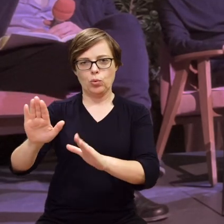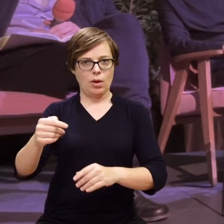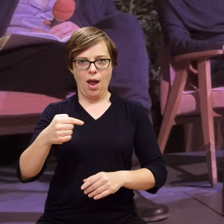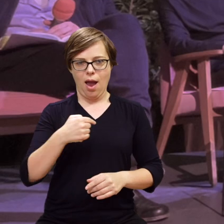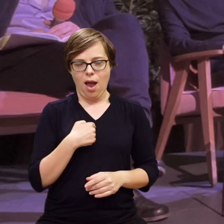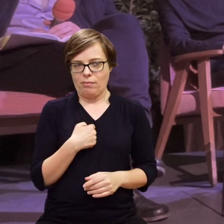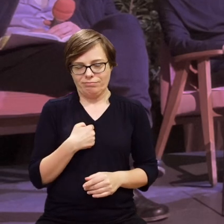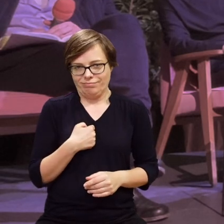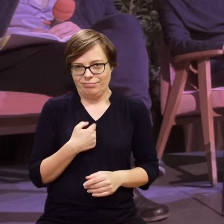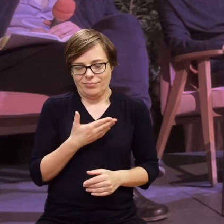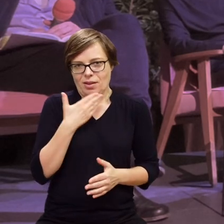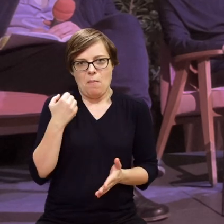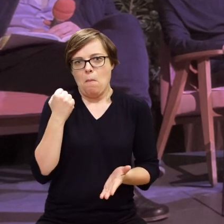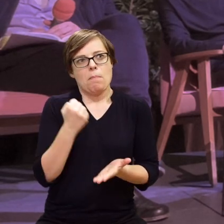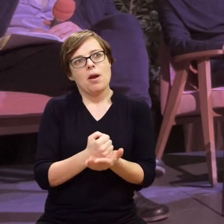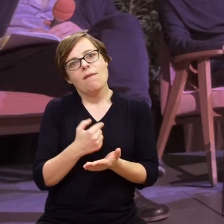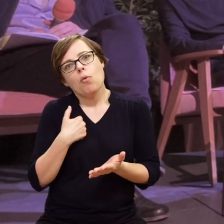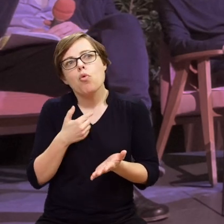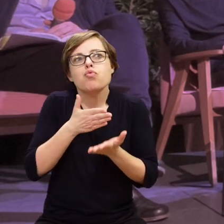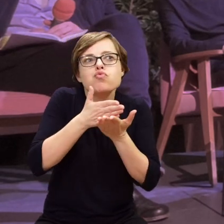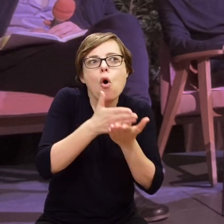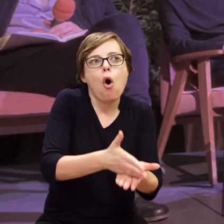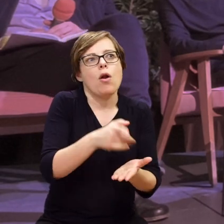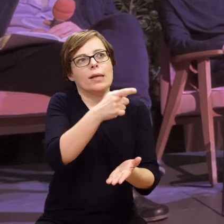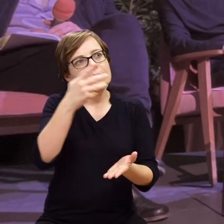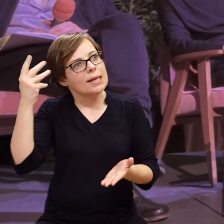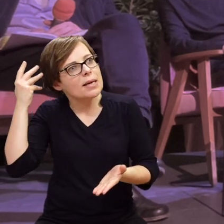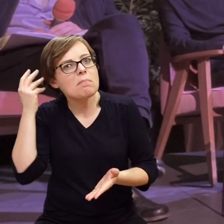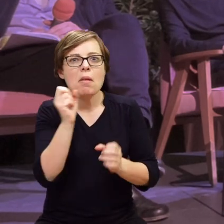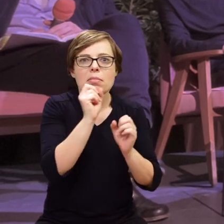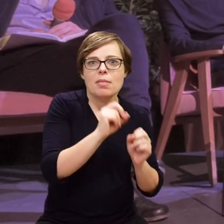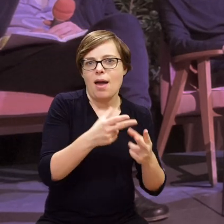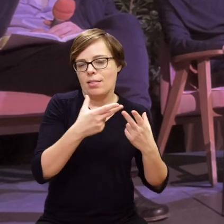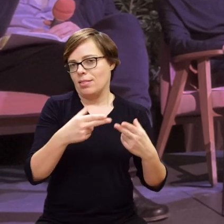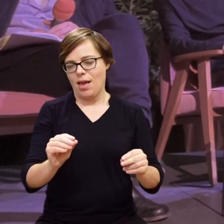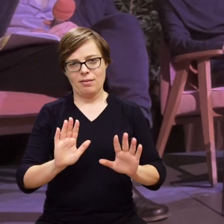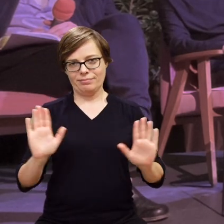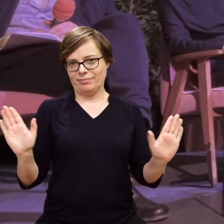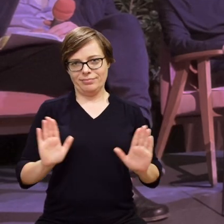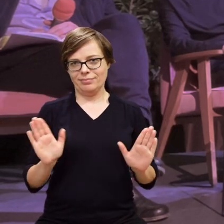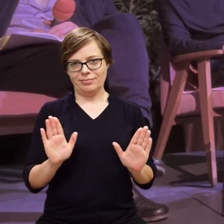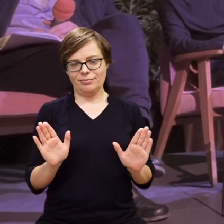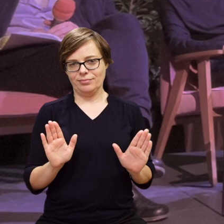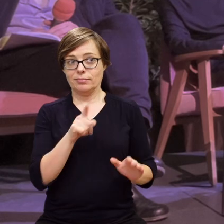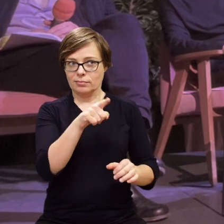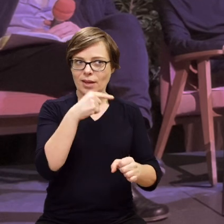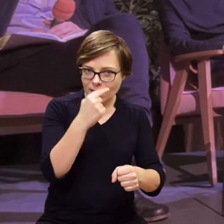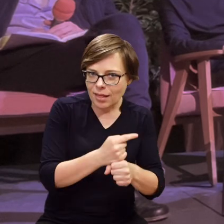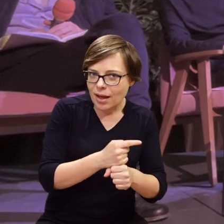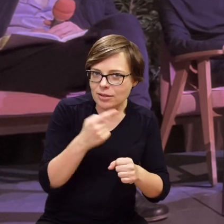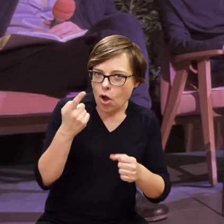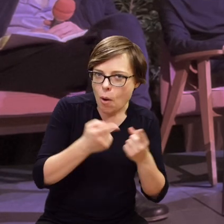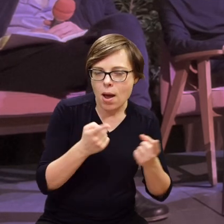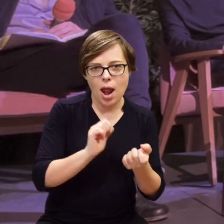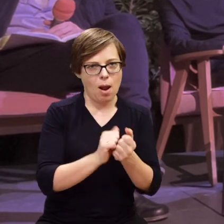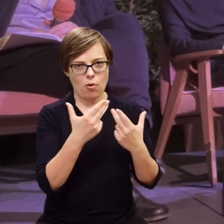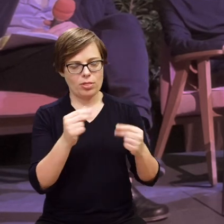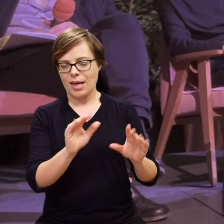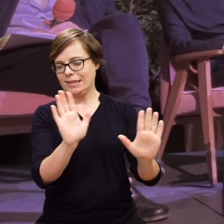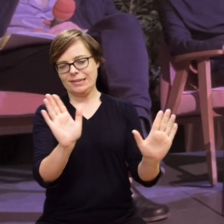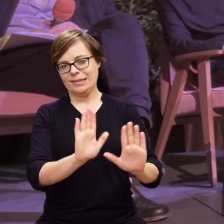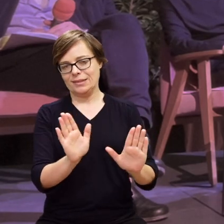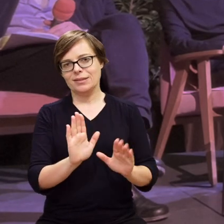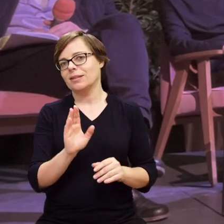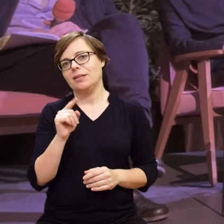nie dałabym sobie prawa do tego, żeby komuś doradzać cokolwiek w tej sprawie. Czy powinien decydować się na operację albo nie, bo to są